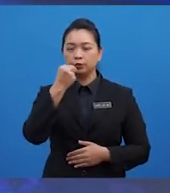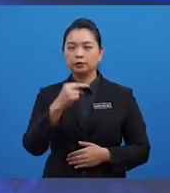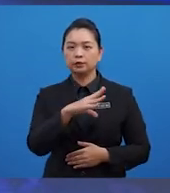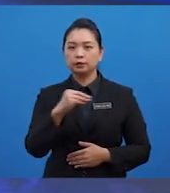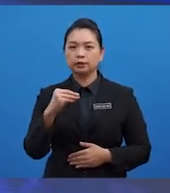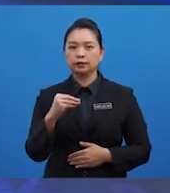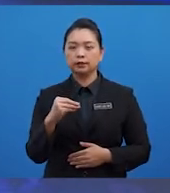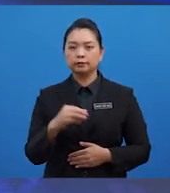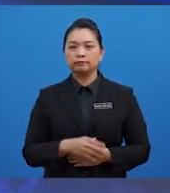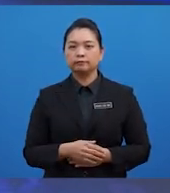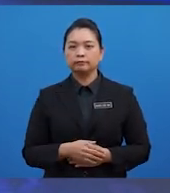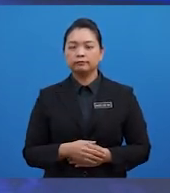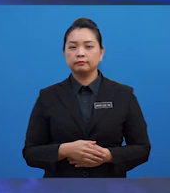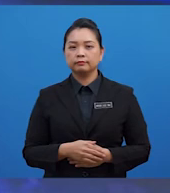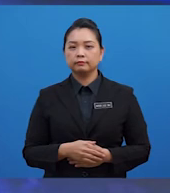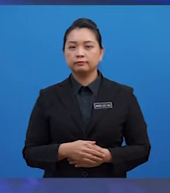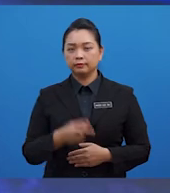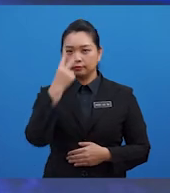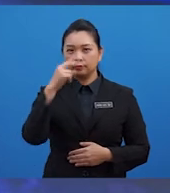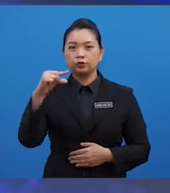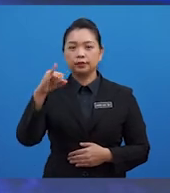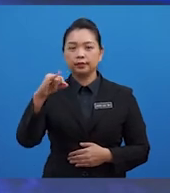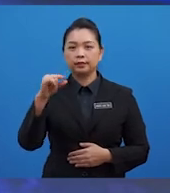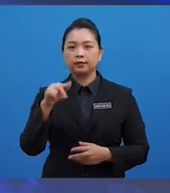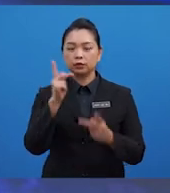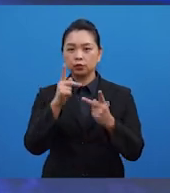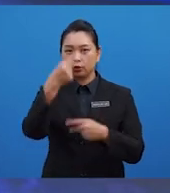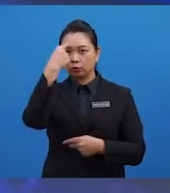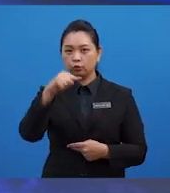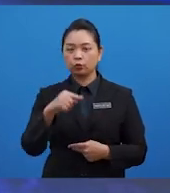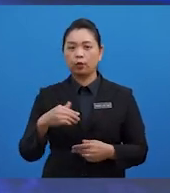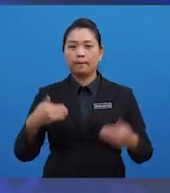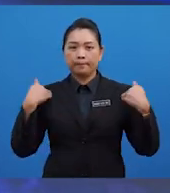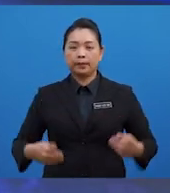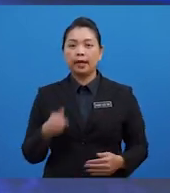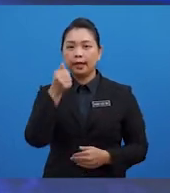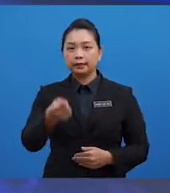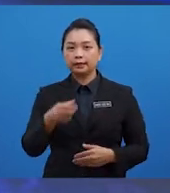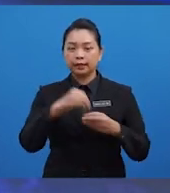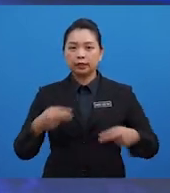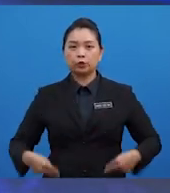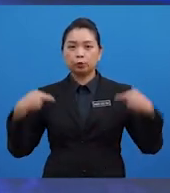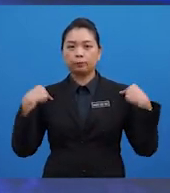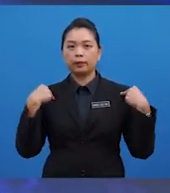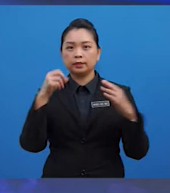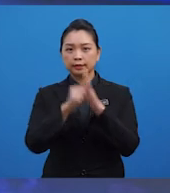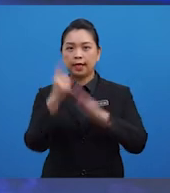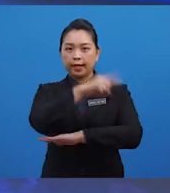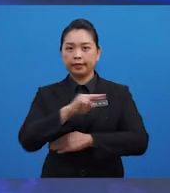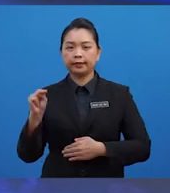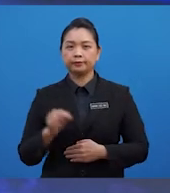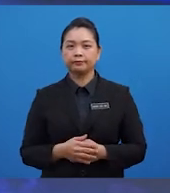serta menentukan GI yang sesuai dengan tubuh badan anda dalam kehidupan seharian.